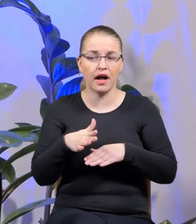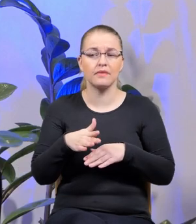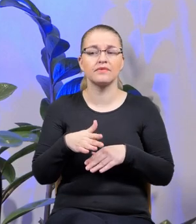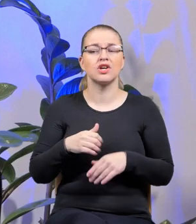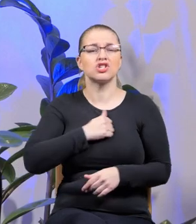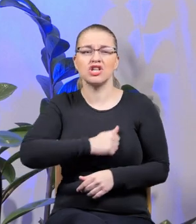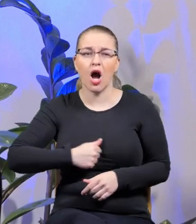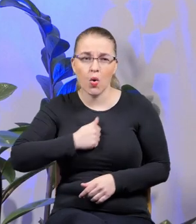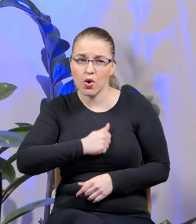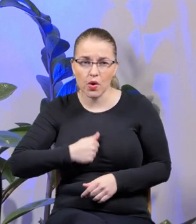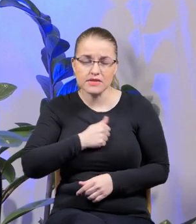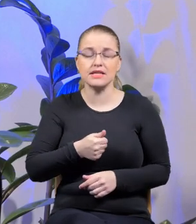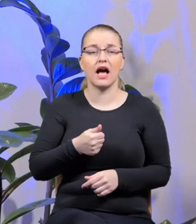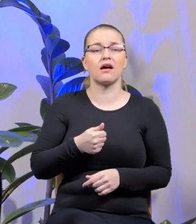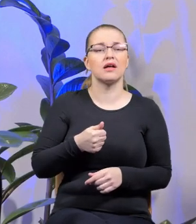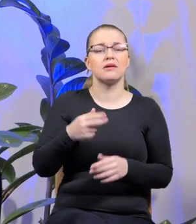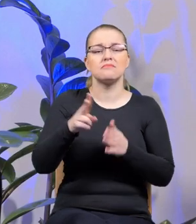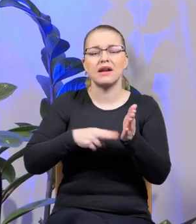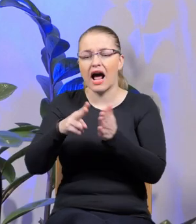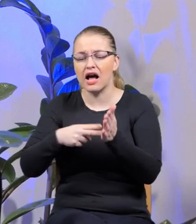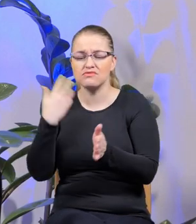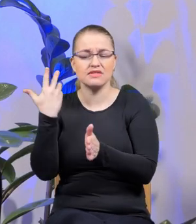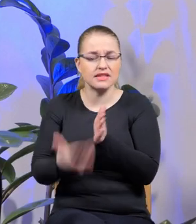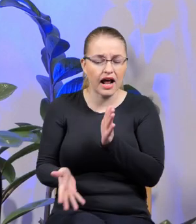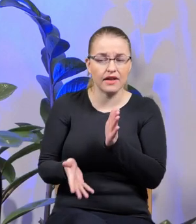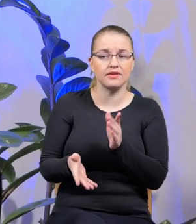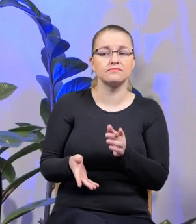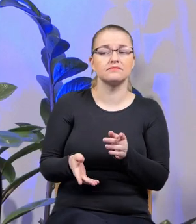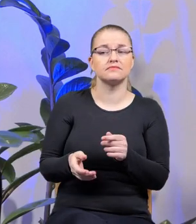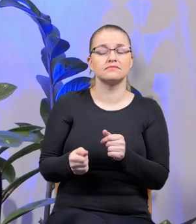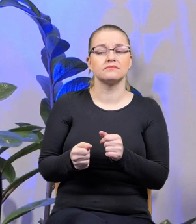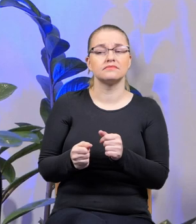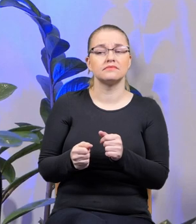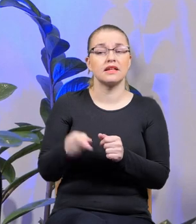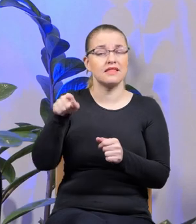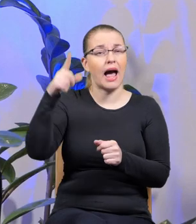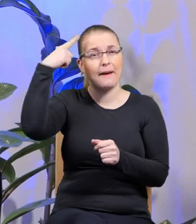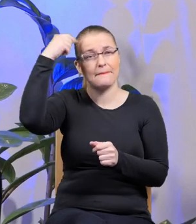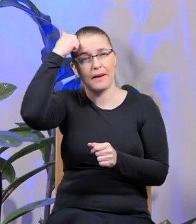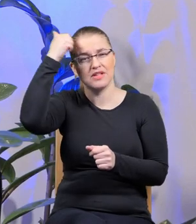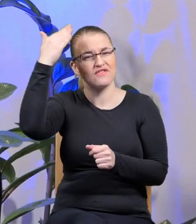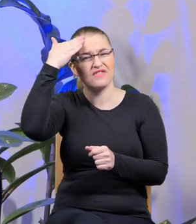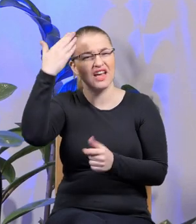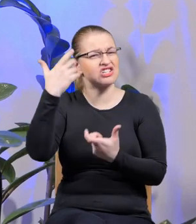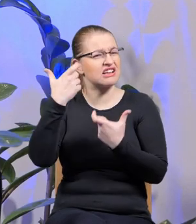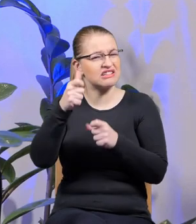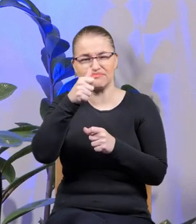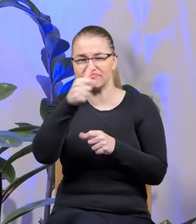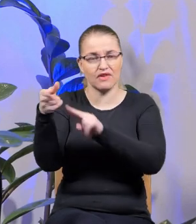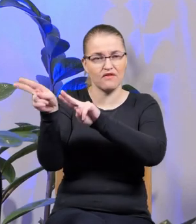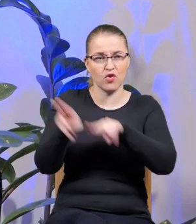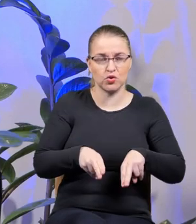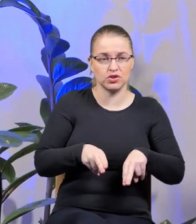robiąca rejestr ubytków i strat. I ta pamięć wie, że niczego nie da się przywrócić.